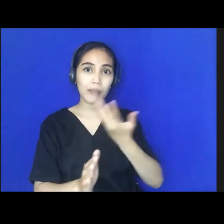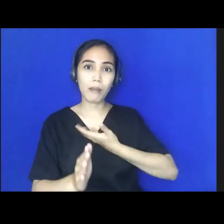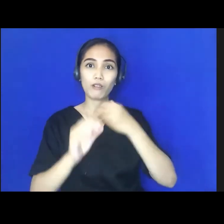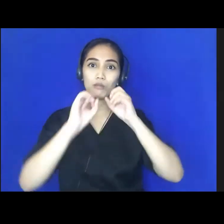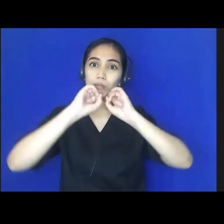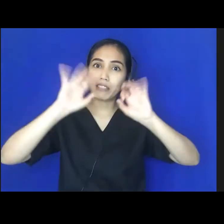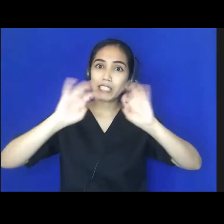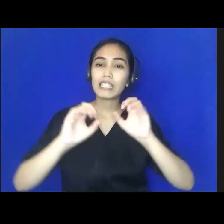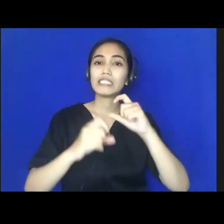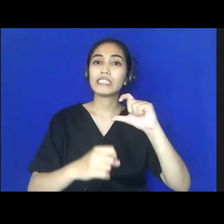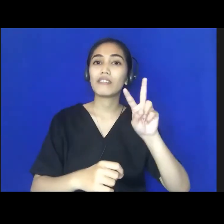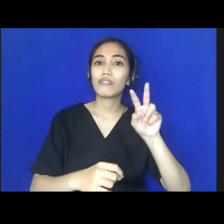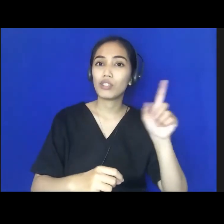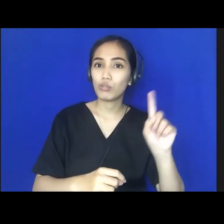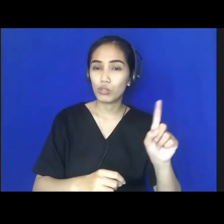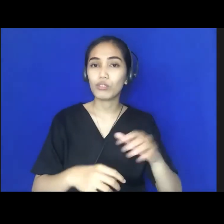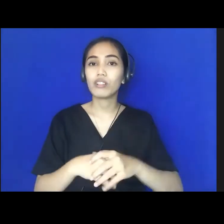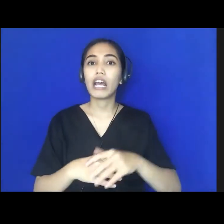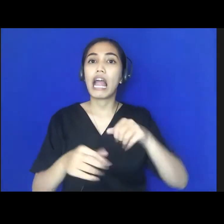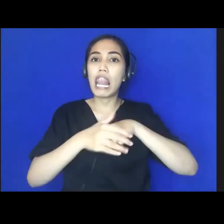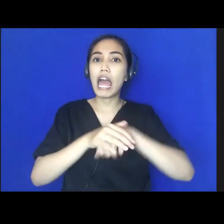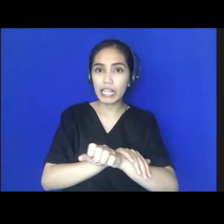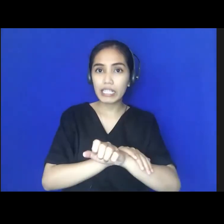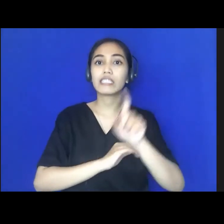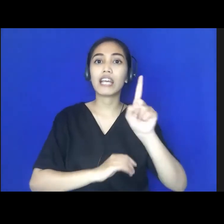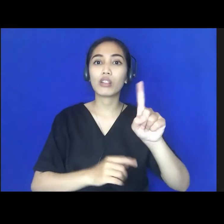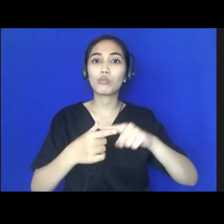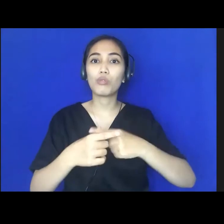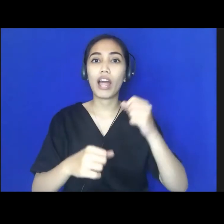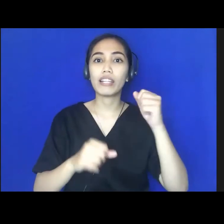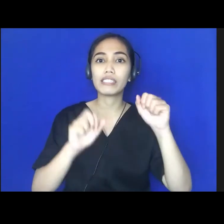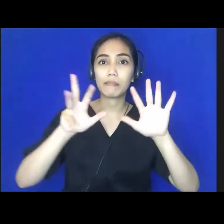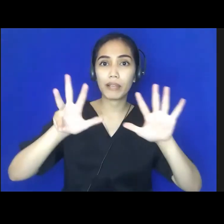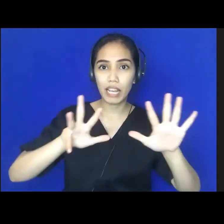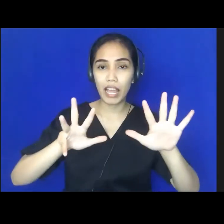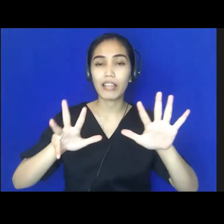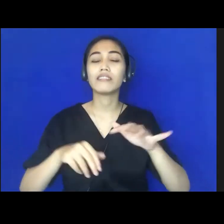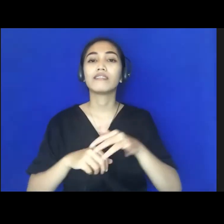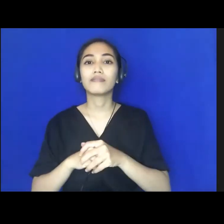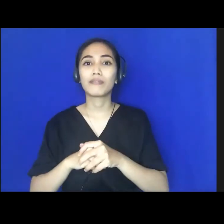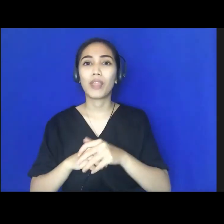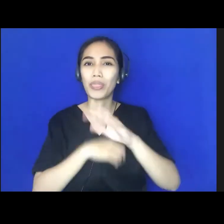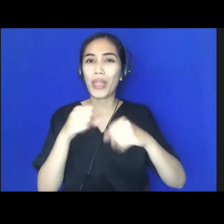Beliau lahir 1 September di Padang Panjang, tahunnya sebaiknya tidak disebutkan ya, bro.